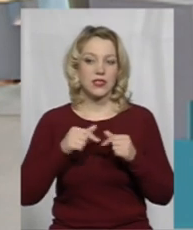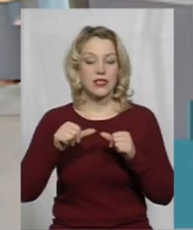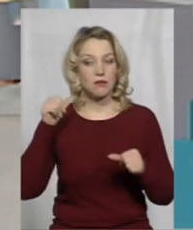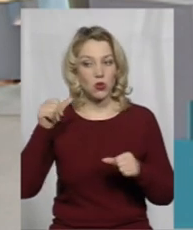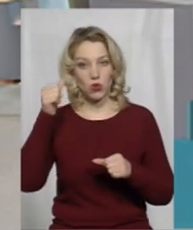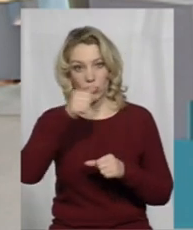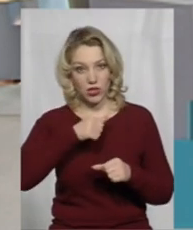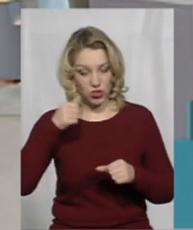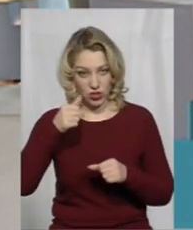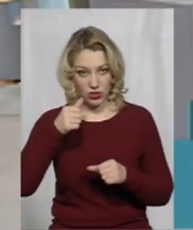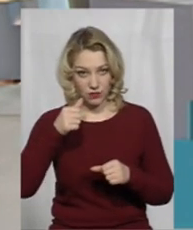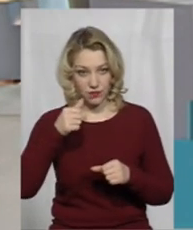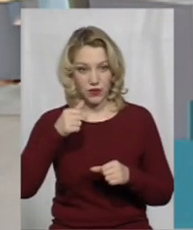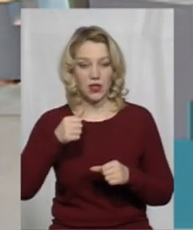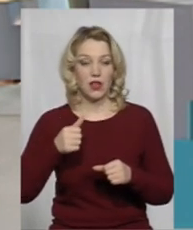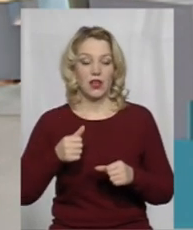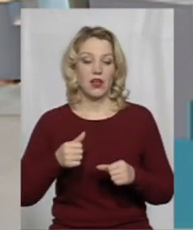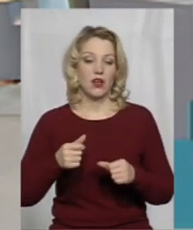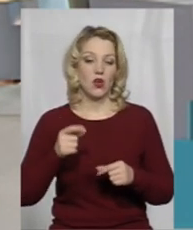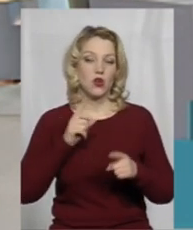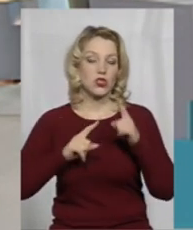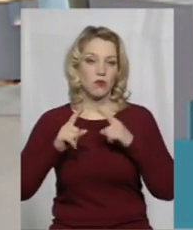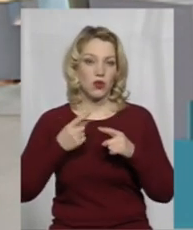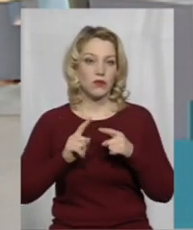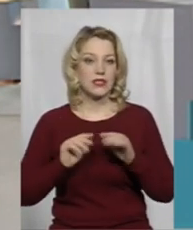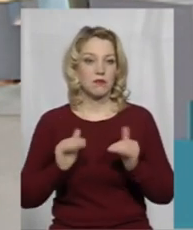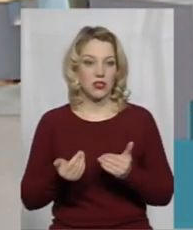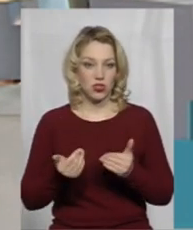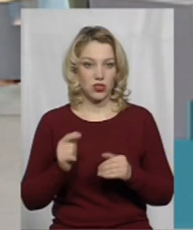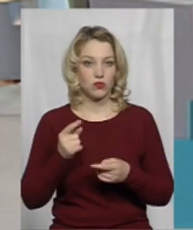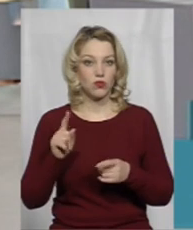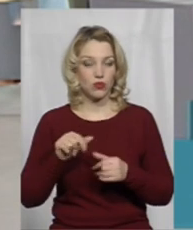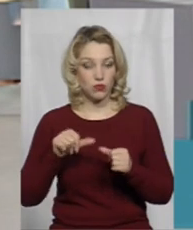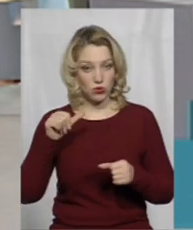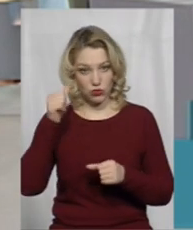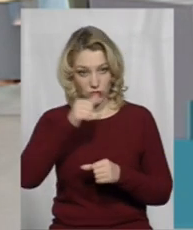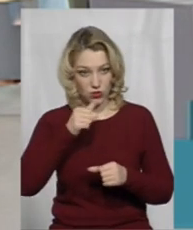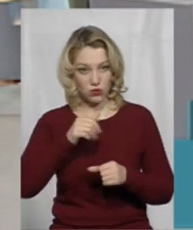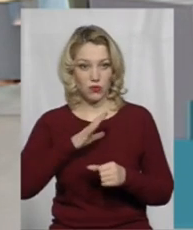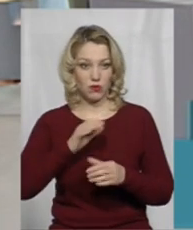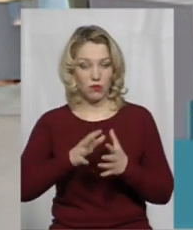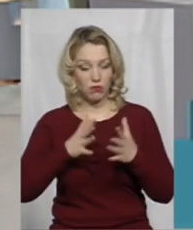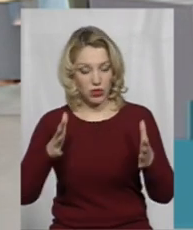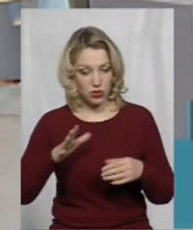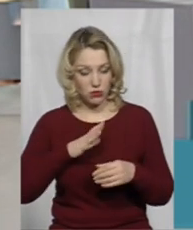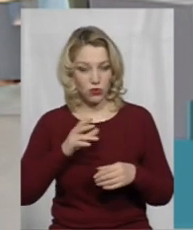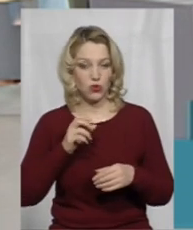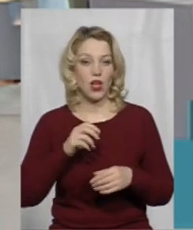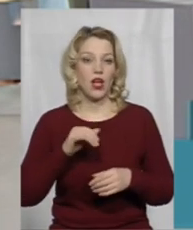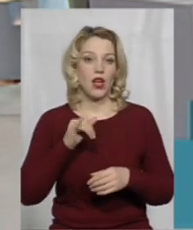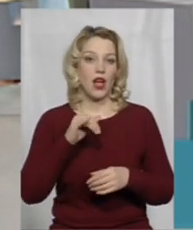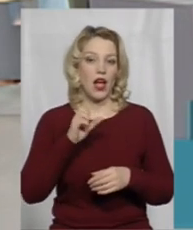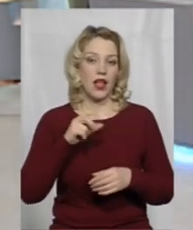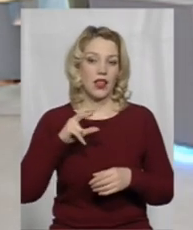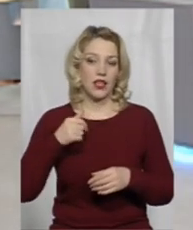минулими установчими зборами, це менше, тому що минулих установчих зборів було значно більше, але я